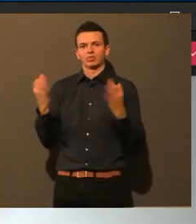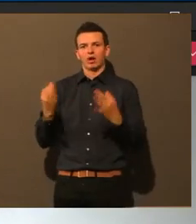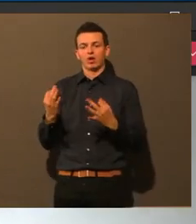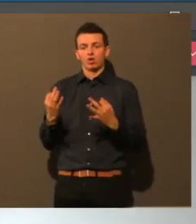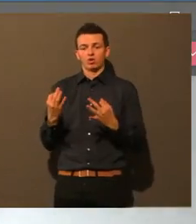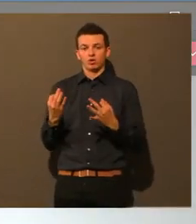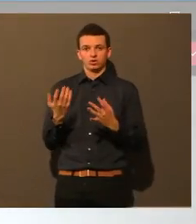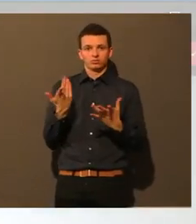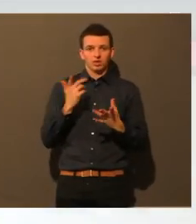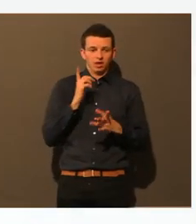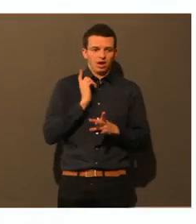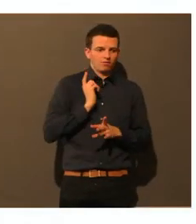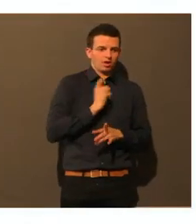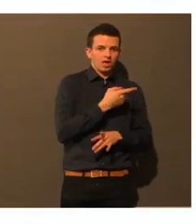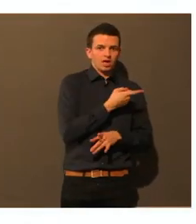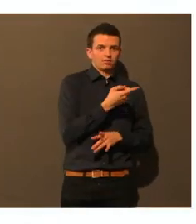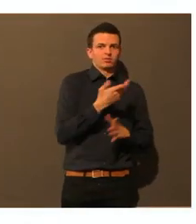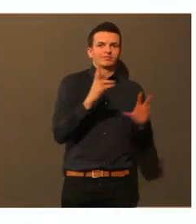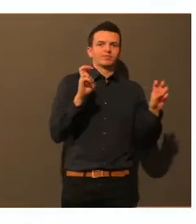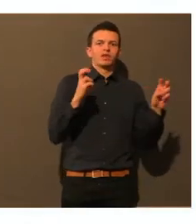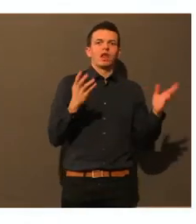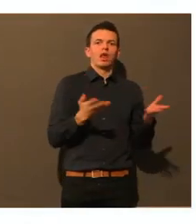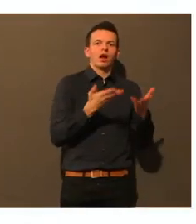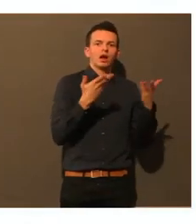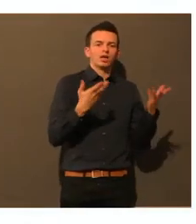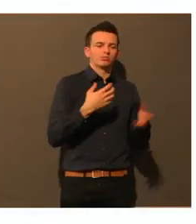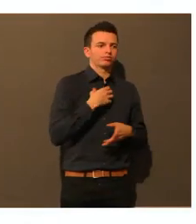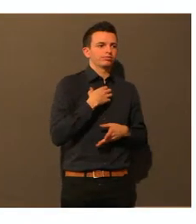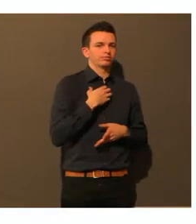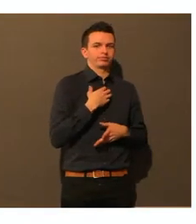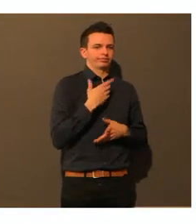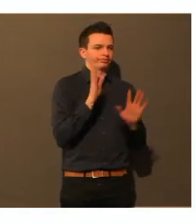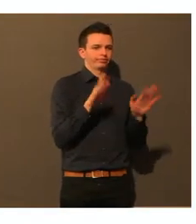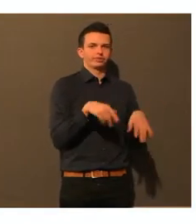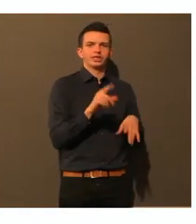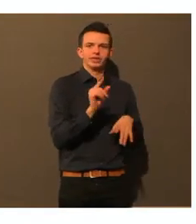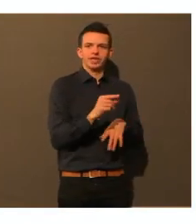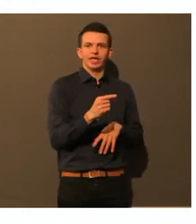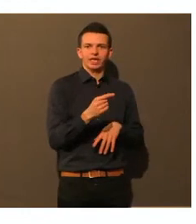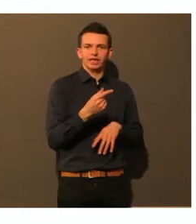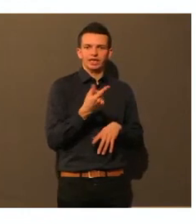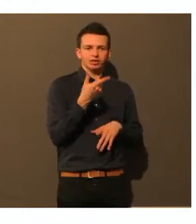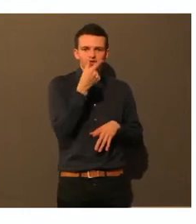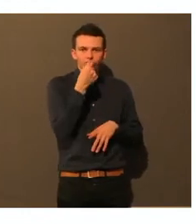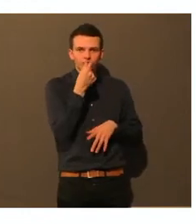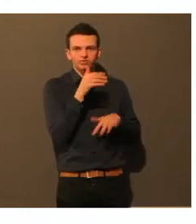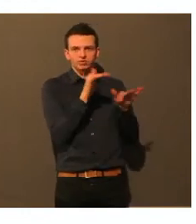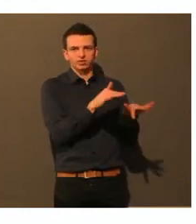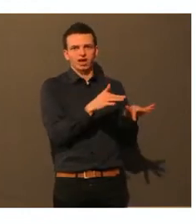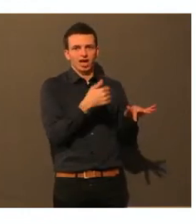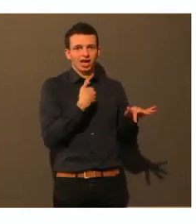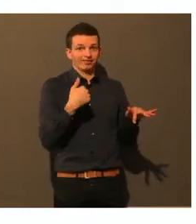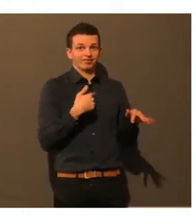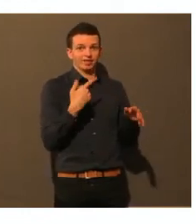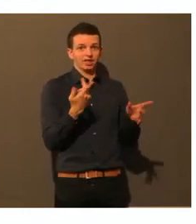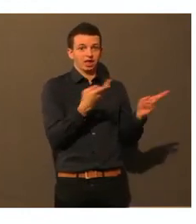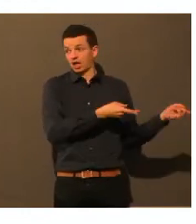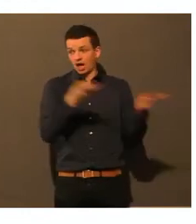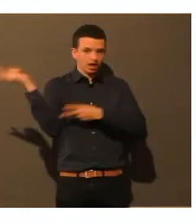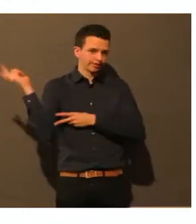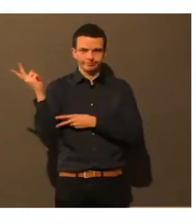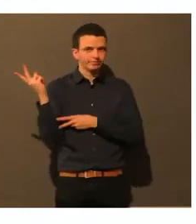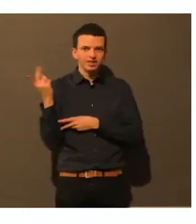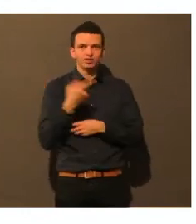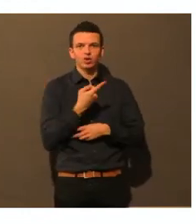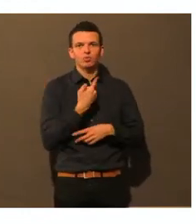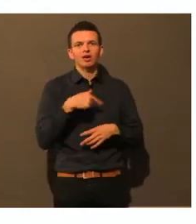Behandlung von den leichten Fällen. Ich habe die Frau Kühn leider immer als Frau Kühn